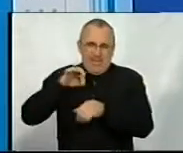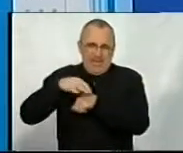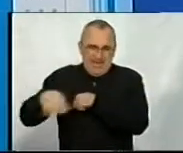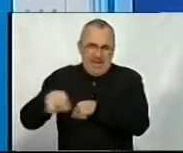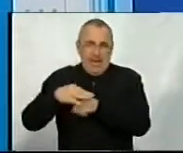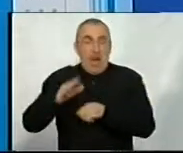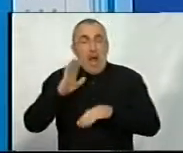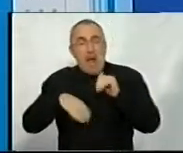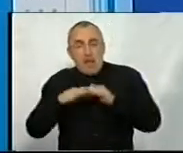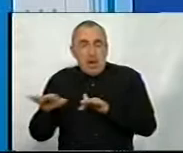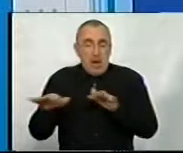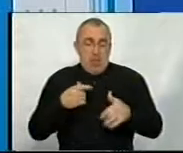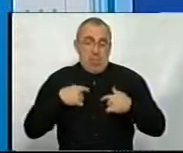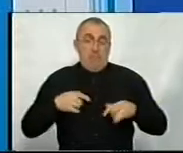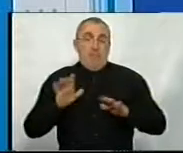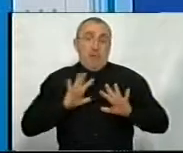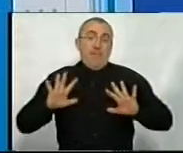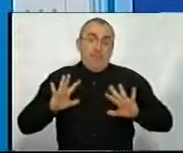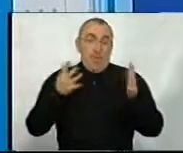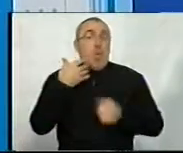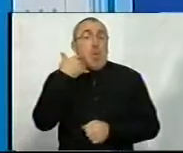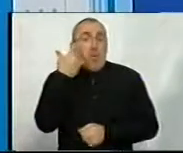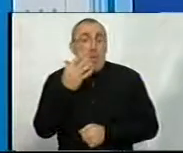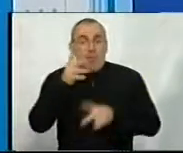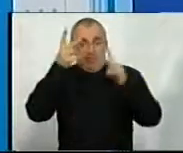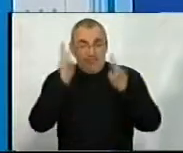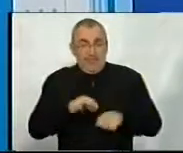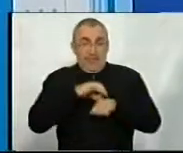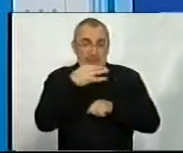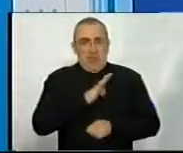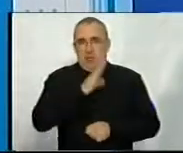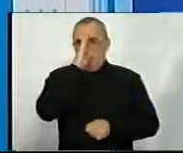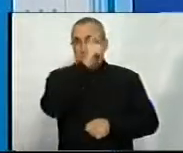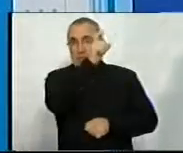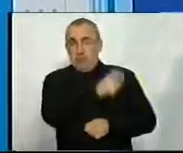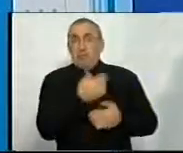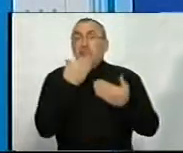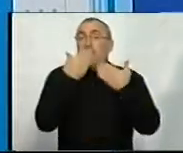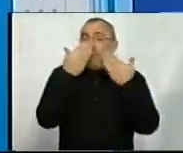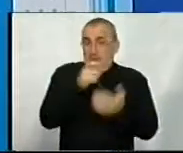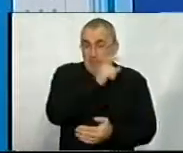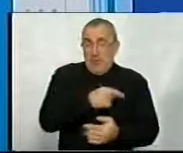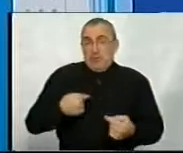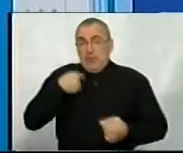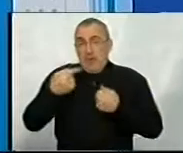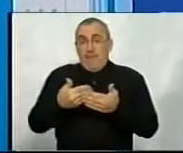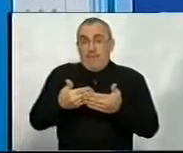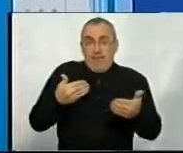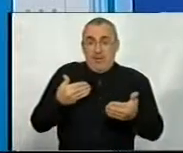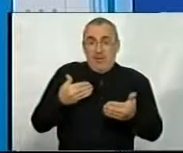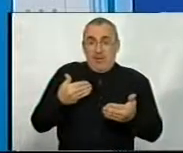скажу, у своїй власній в мене був такий випадок, коли жертвою насилля був чоловік, який звернувся, він страждав від